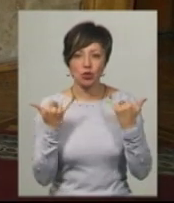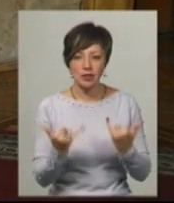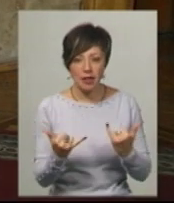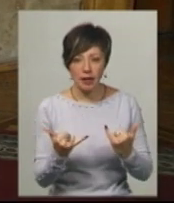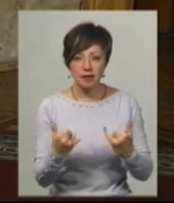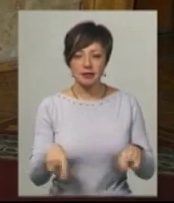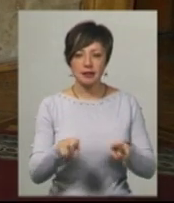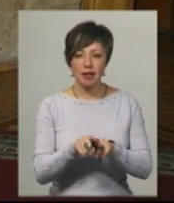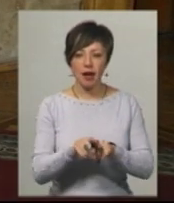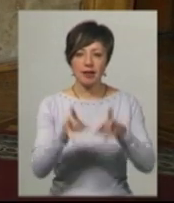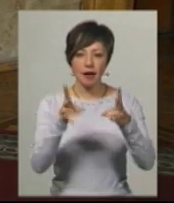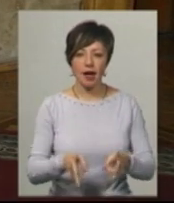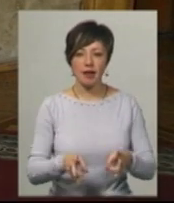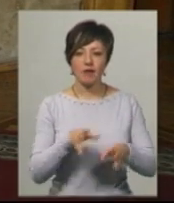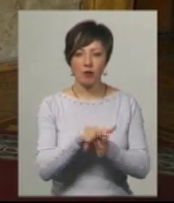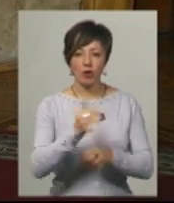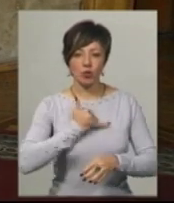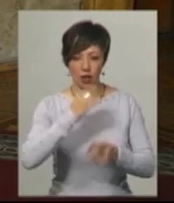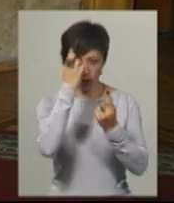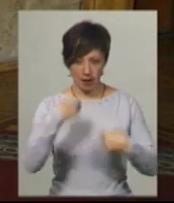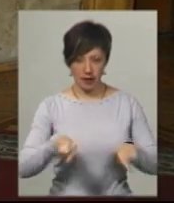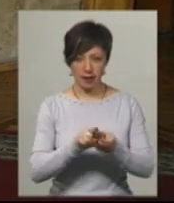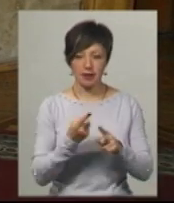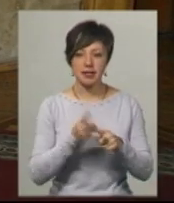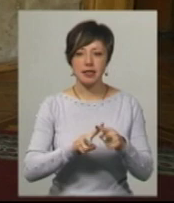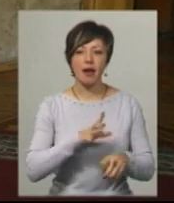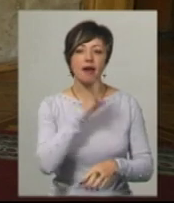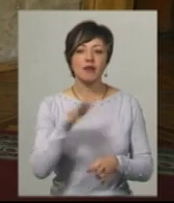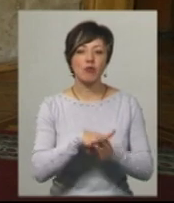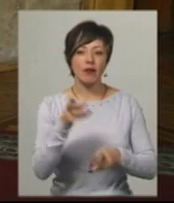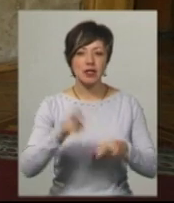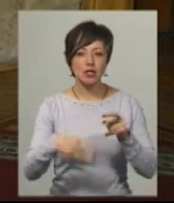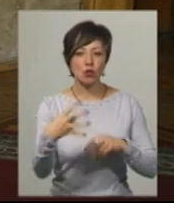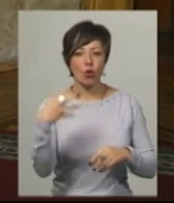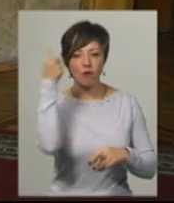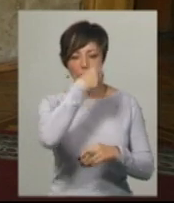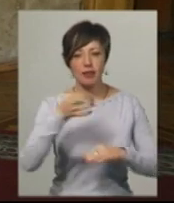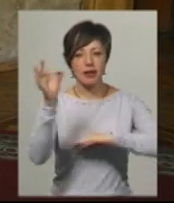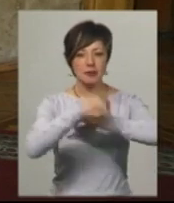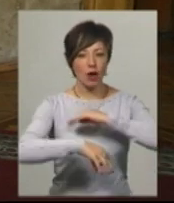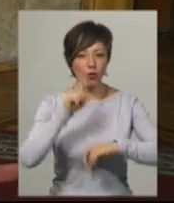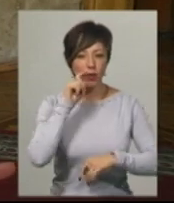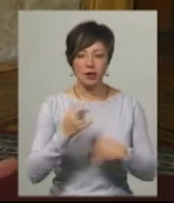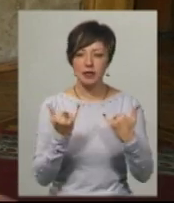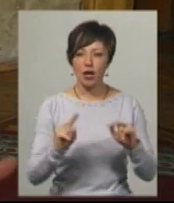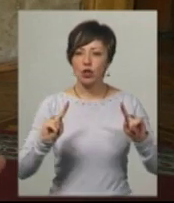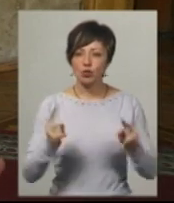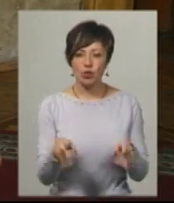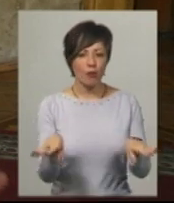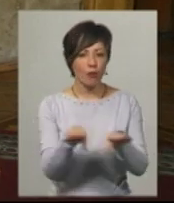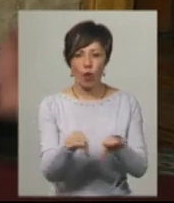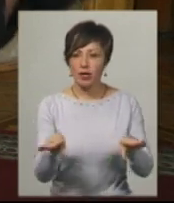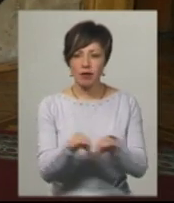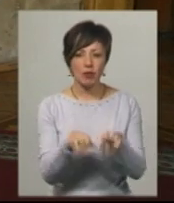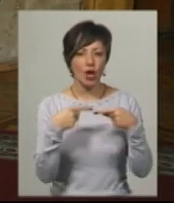така трагедія буде відбуватись в нашій країні. Це відбувалося в кінці 40-х років на Західній Україні, зараз дуже подібні